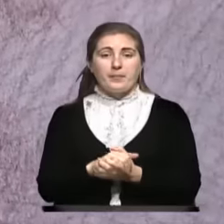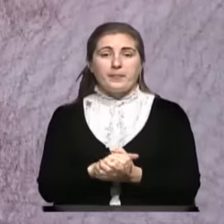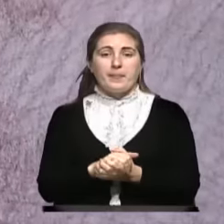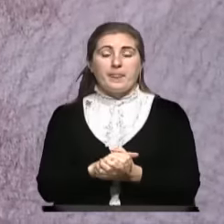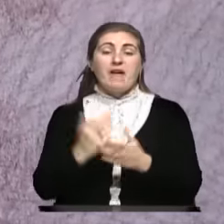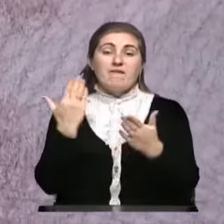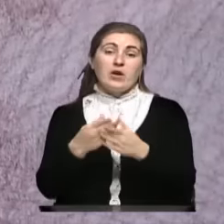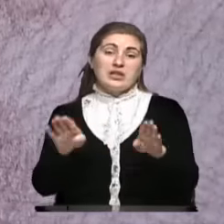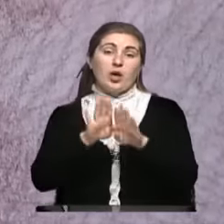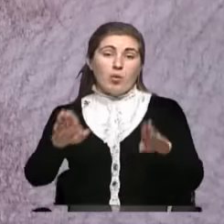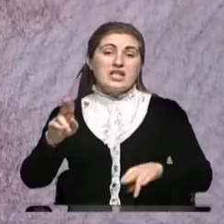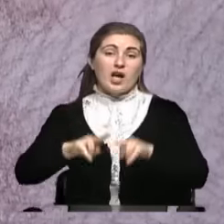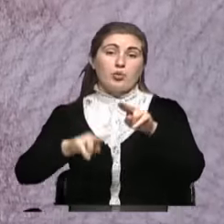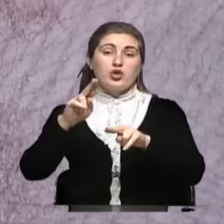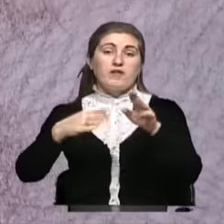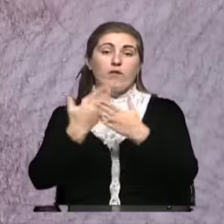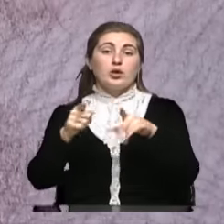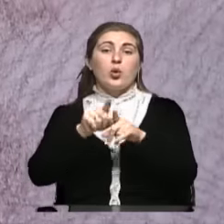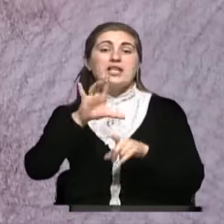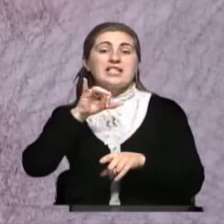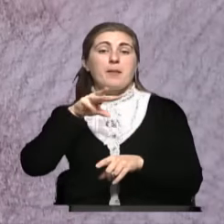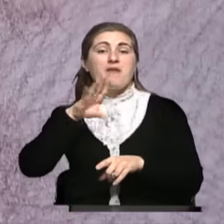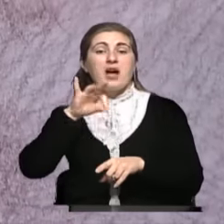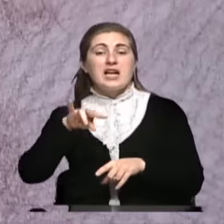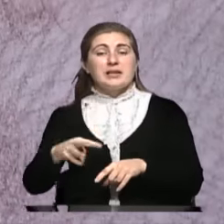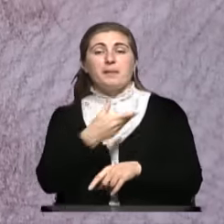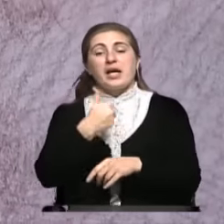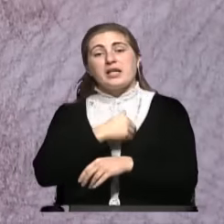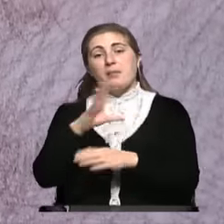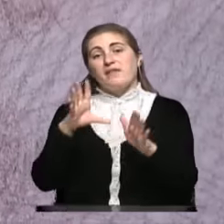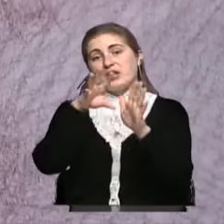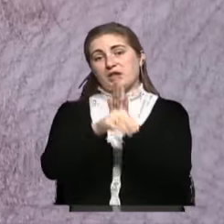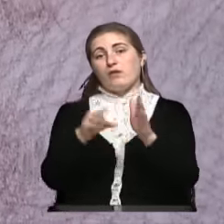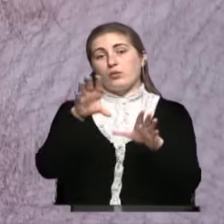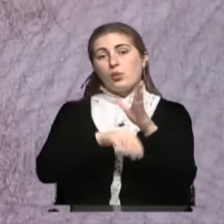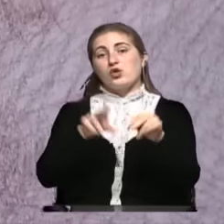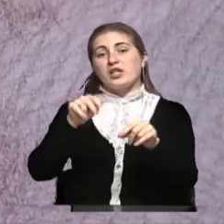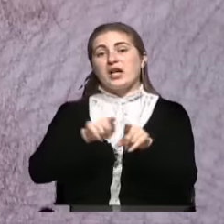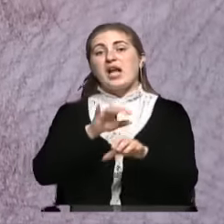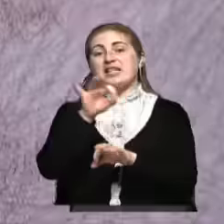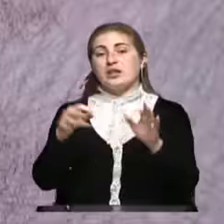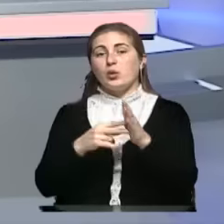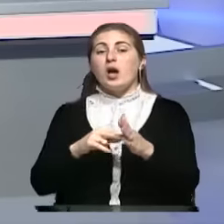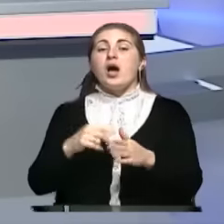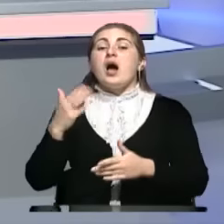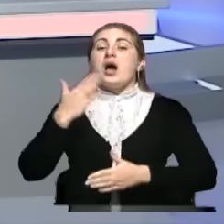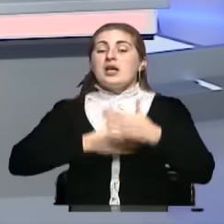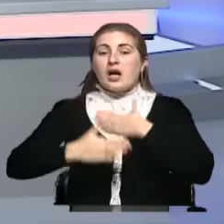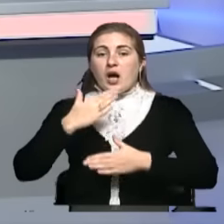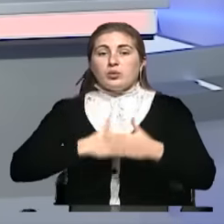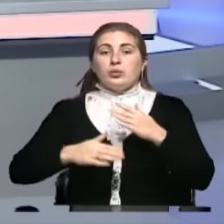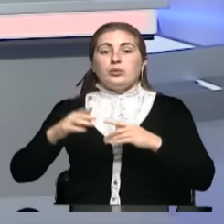Вот такое сооружение, вот такой символизм мы сегодня хотели бы внесли, в том числе и как архитектурную часть. Сергей Борисович, радует, что